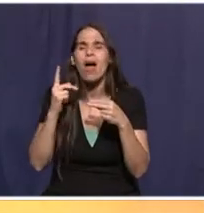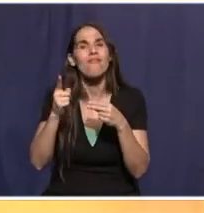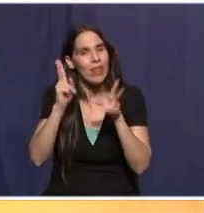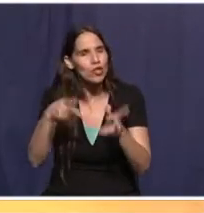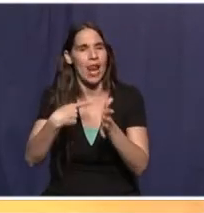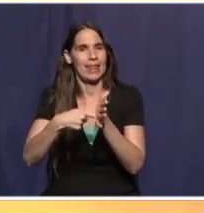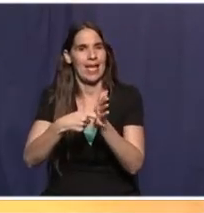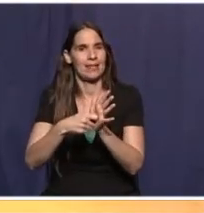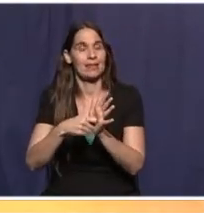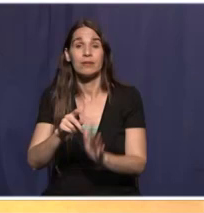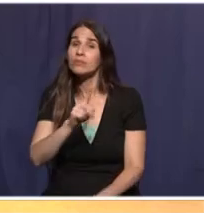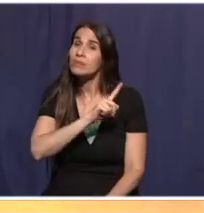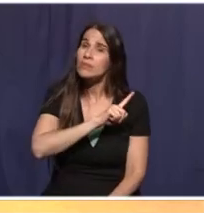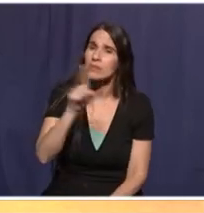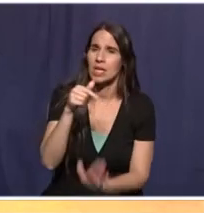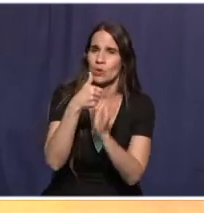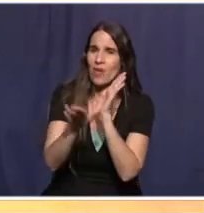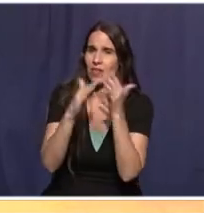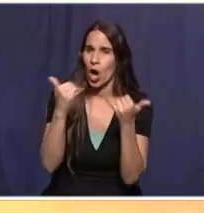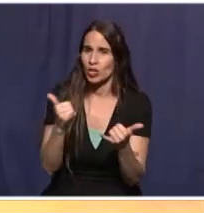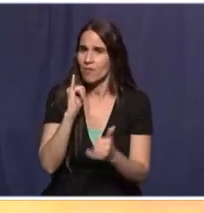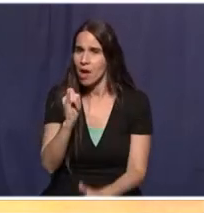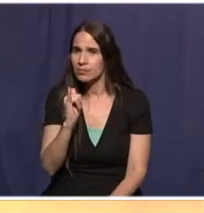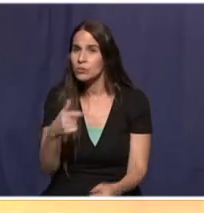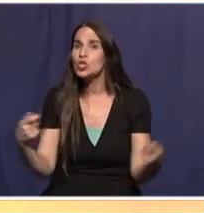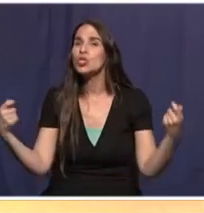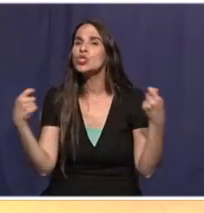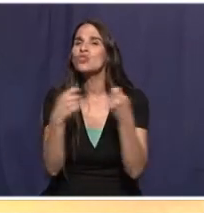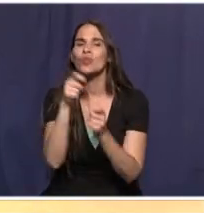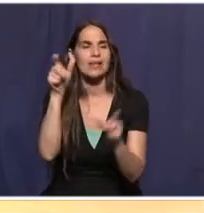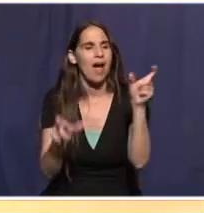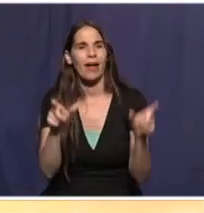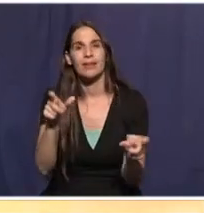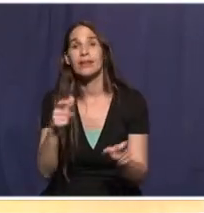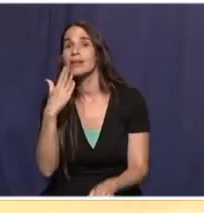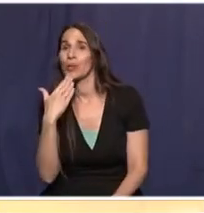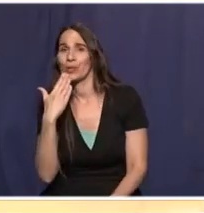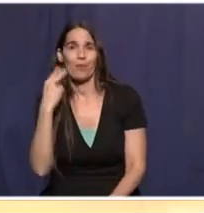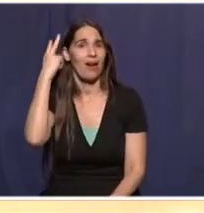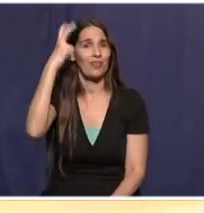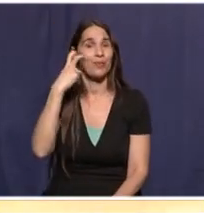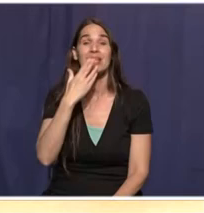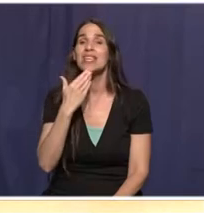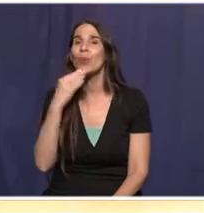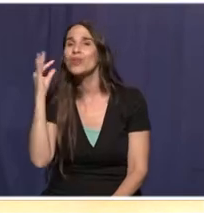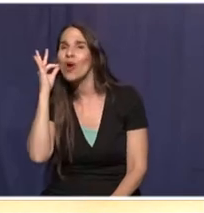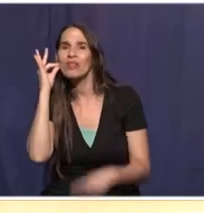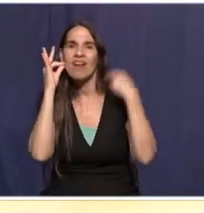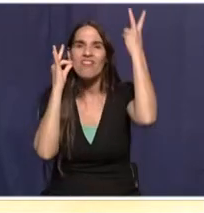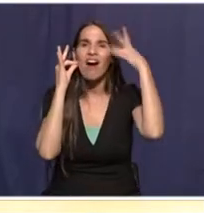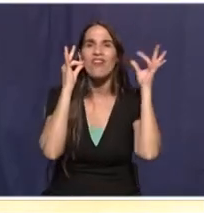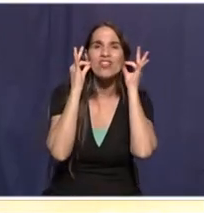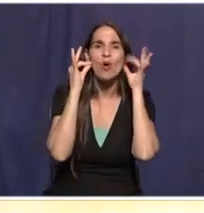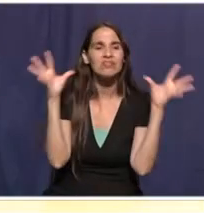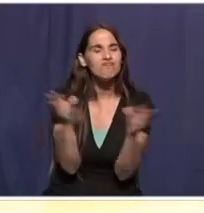מה שאסור בתכלית האיסור לוותר עליו כעת הוא השותפות האזרחית בין יהודים וערבים, בין יהודיות לערביות. דווקא